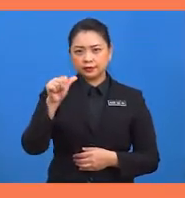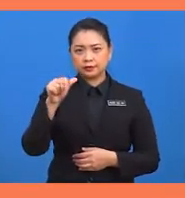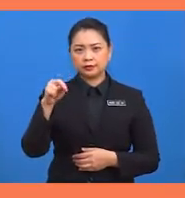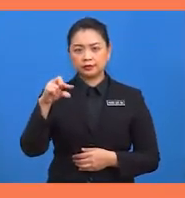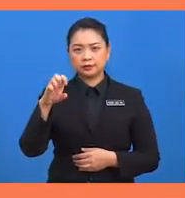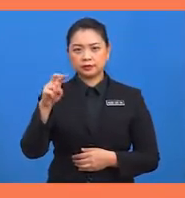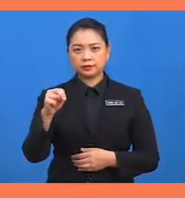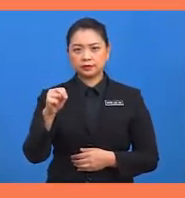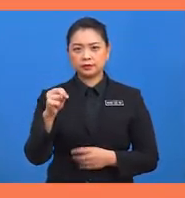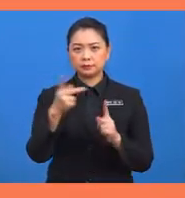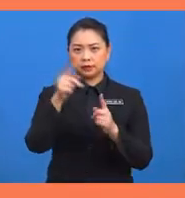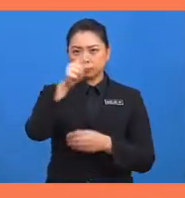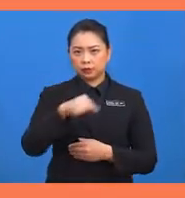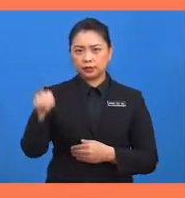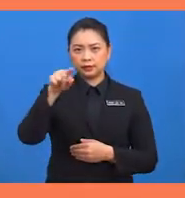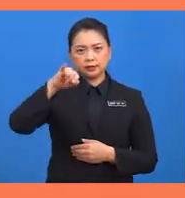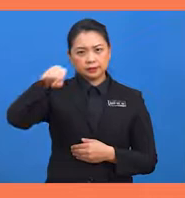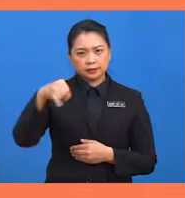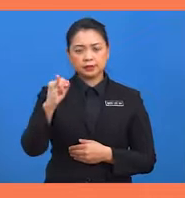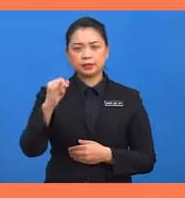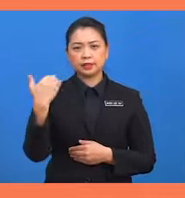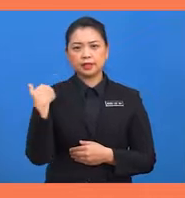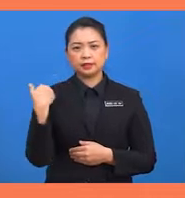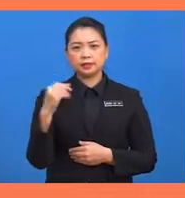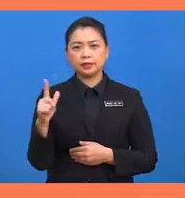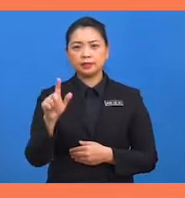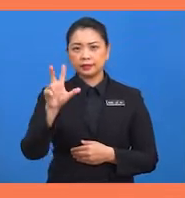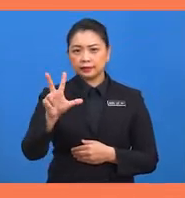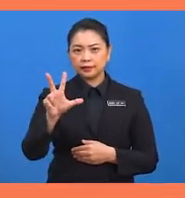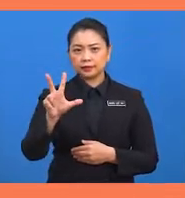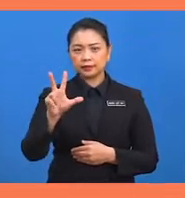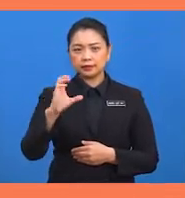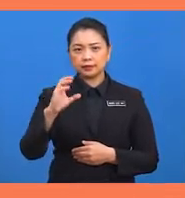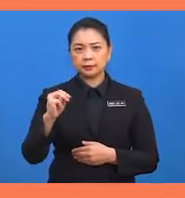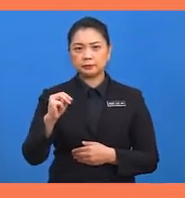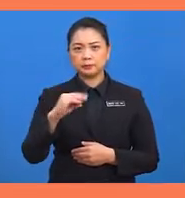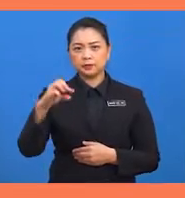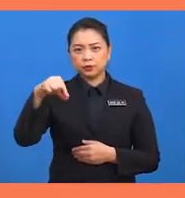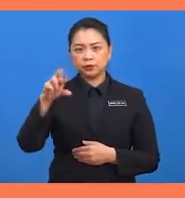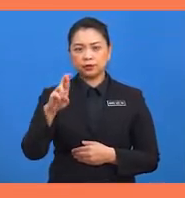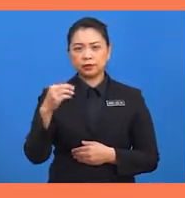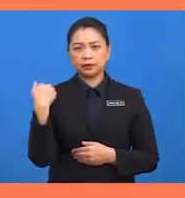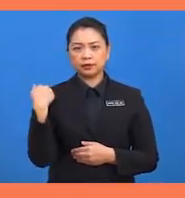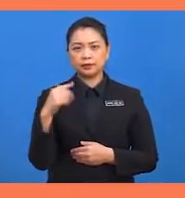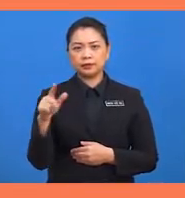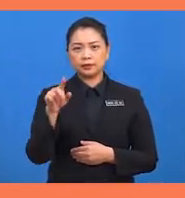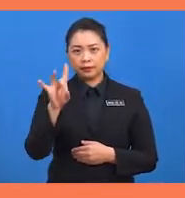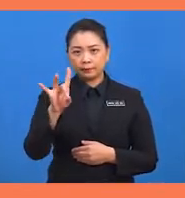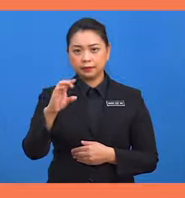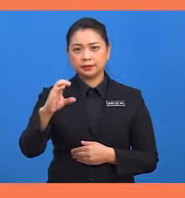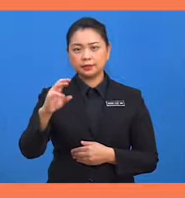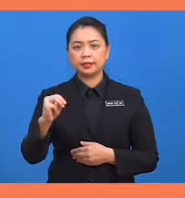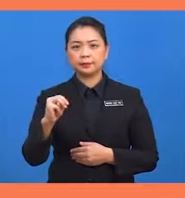bulatan. Jejari bulatan ialah 3 cm. Dan QR sama dengan